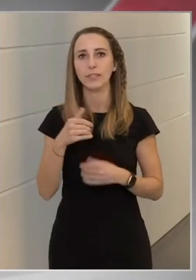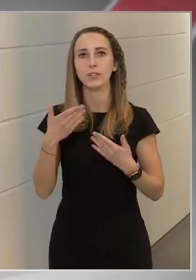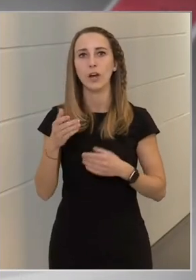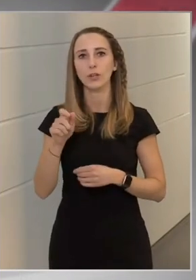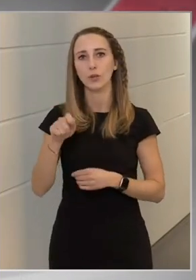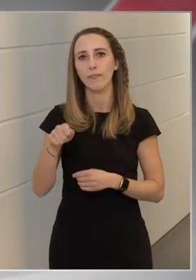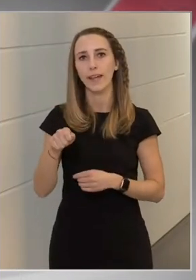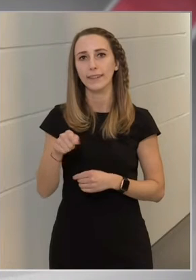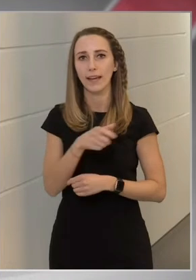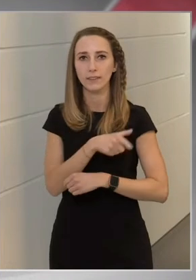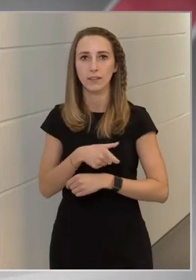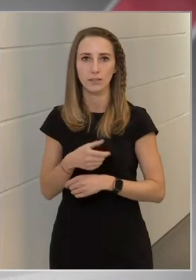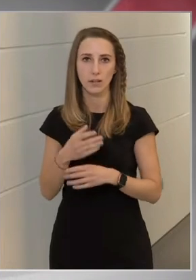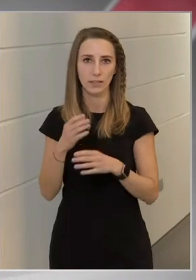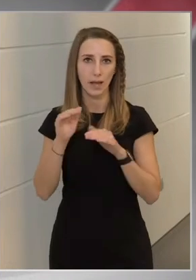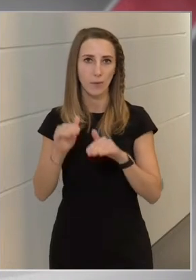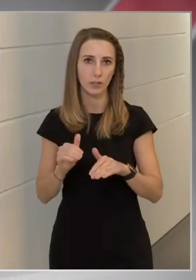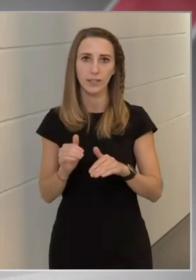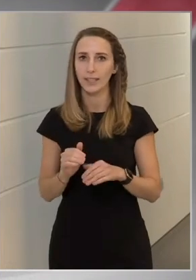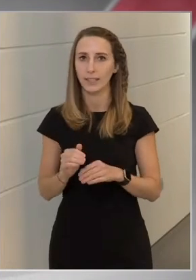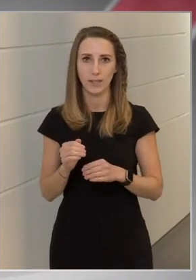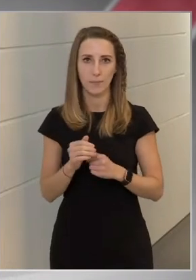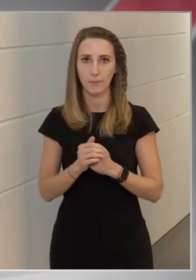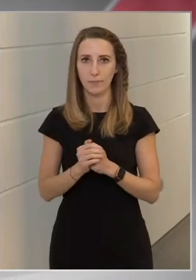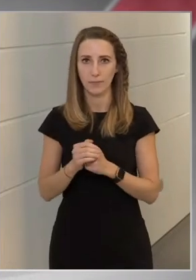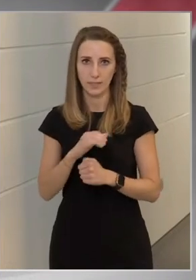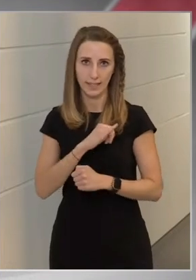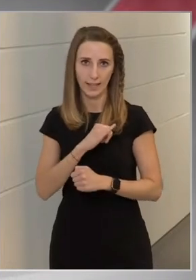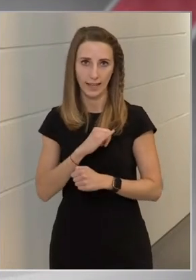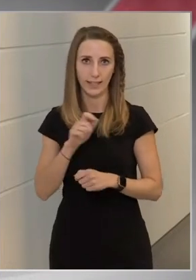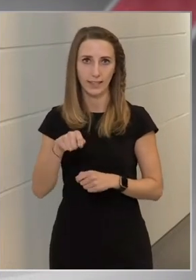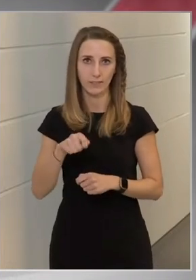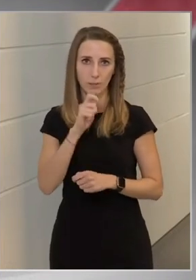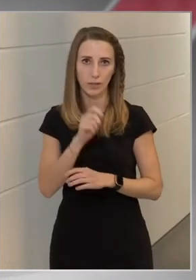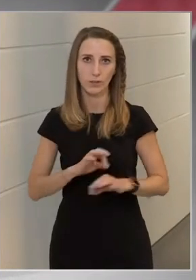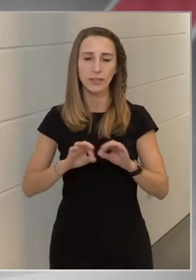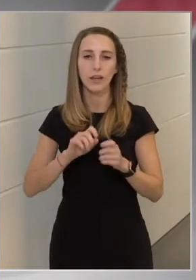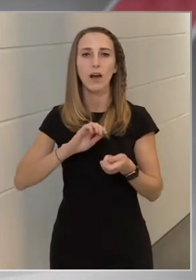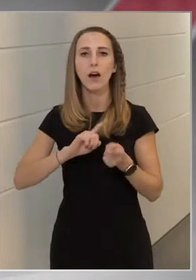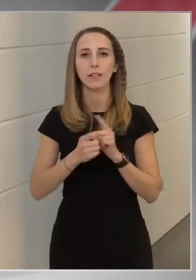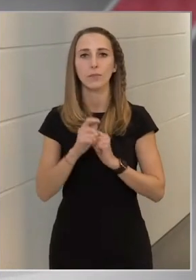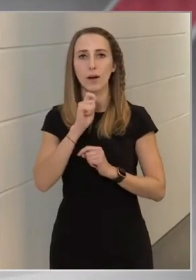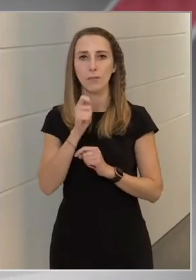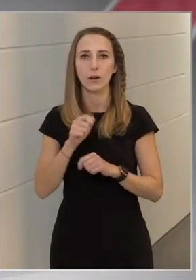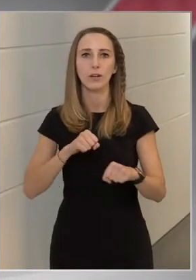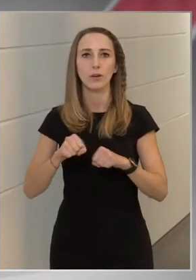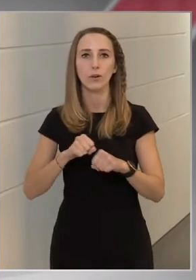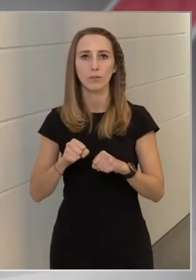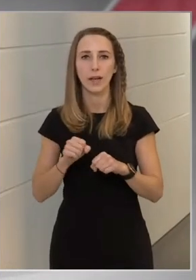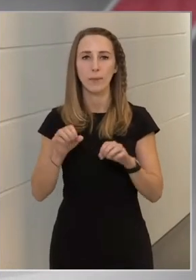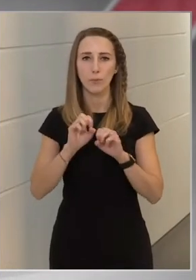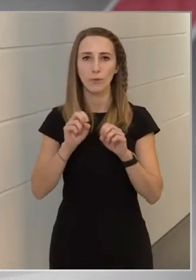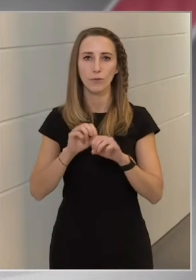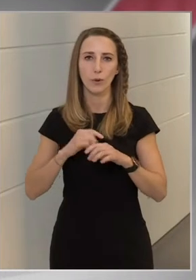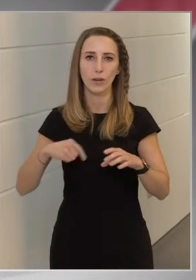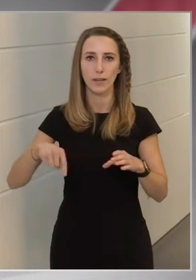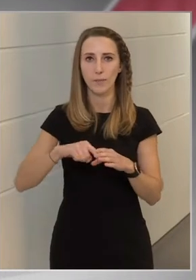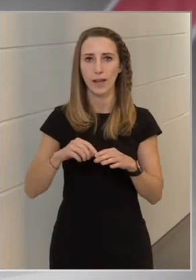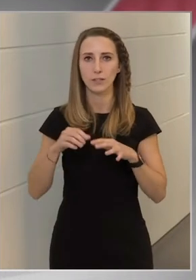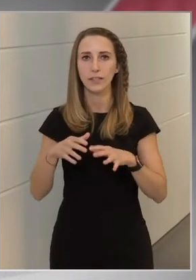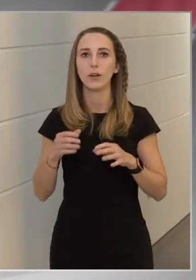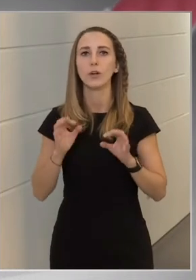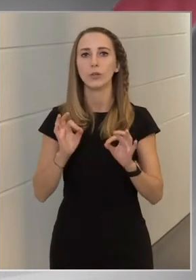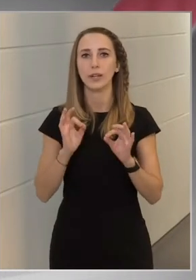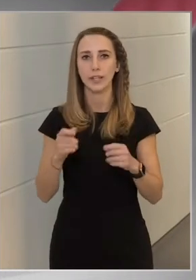támadta, hogy nem az amerikai érdekeket képviselte Magyarországon, hanem a magyar kormány bűvkörébe esett azzal, hogy tökéletes partnernek